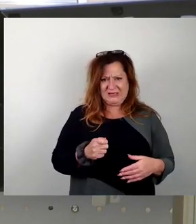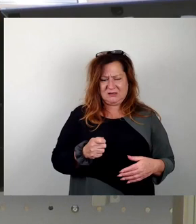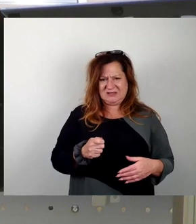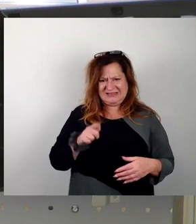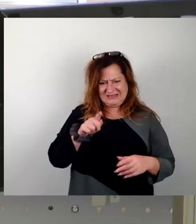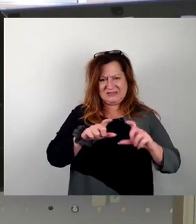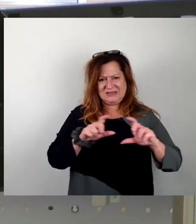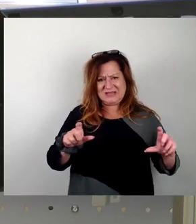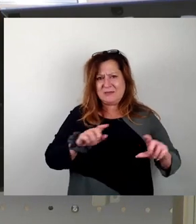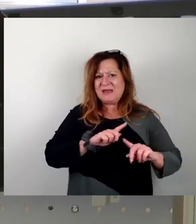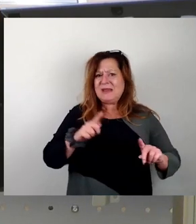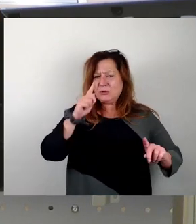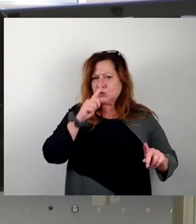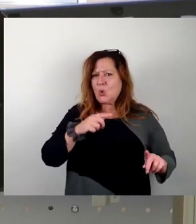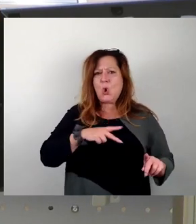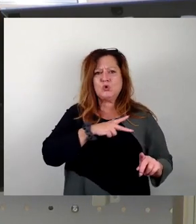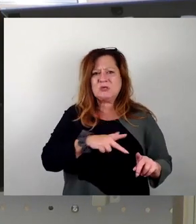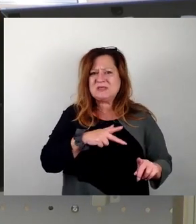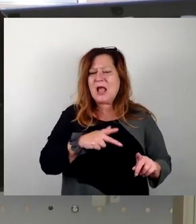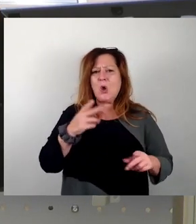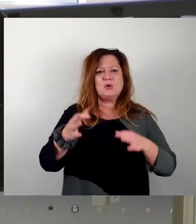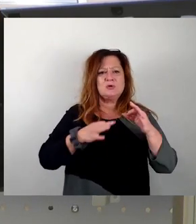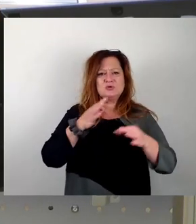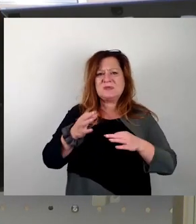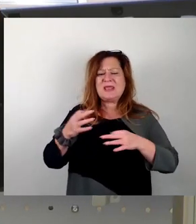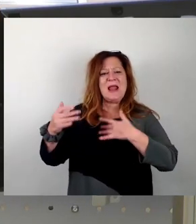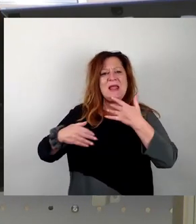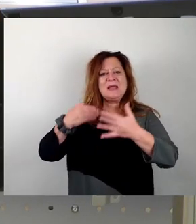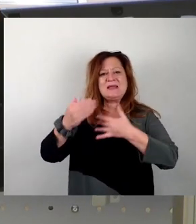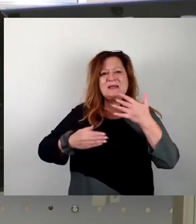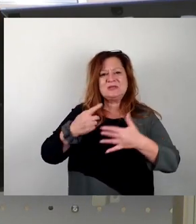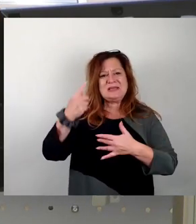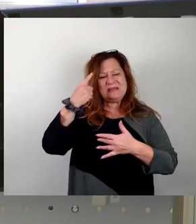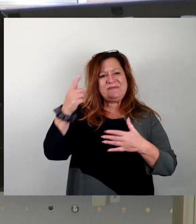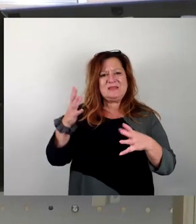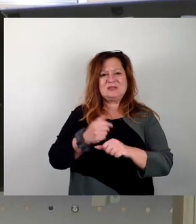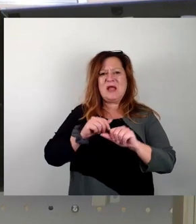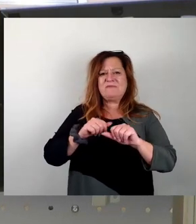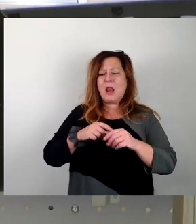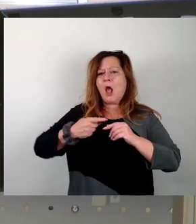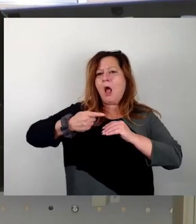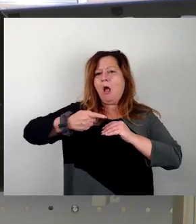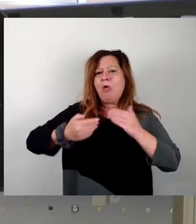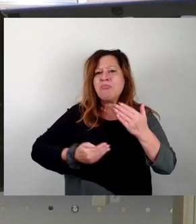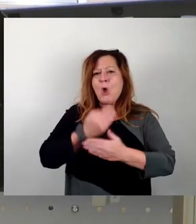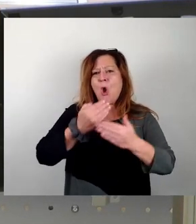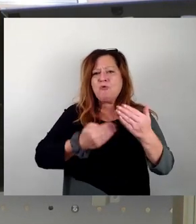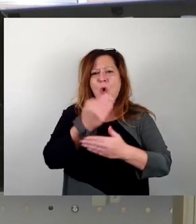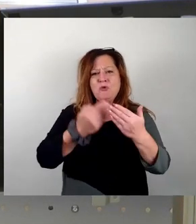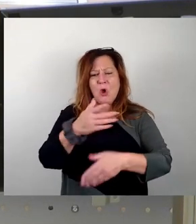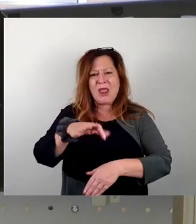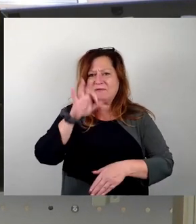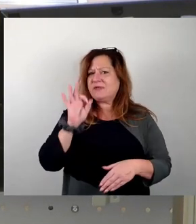sozialen oder hier speziell in den Geschichtswissenschaften alle paar Jahre alles neu erfunden wird, sondern es werden Dinge wissenschaftlich